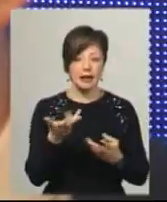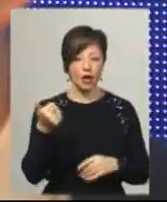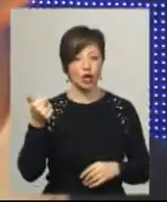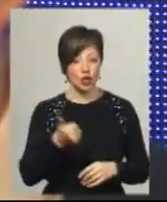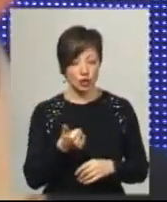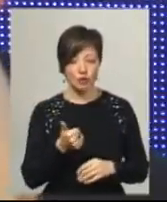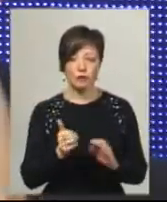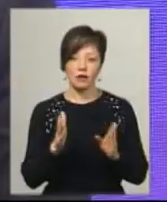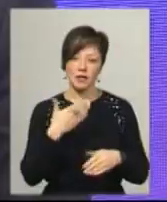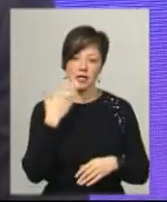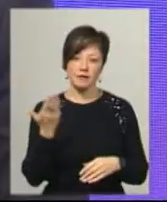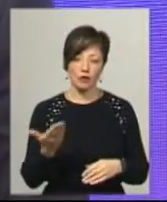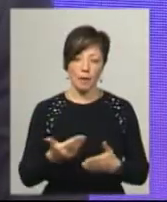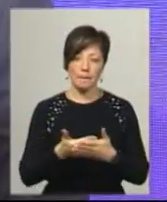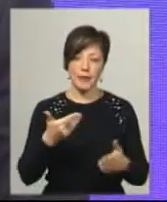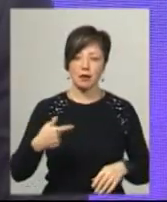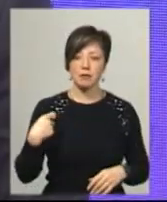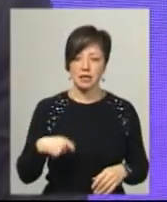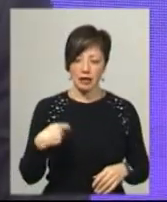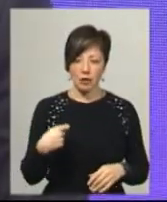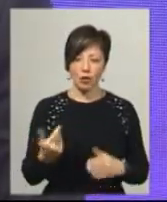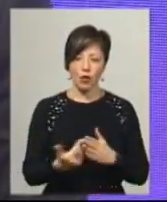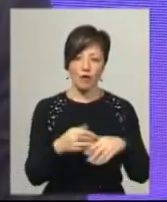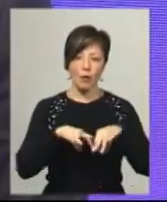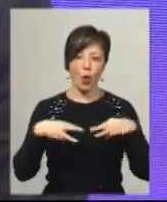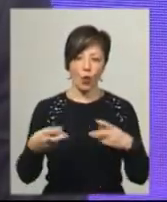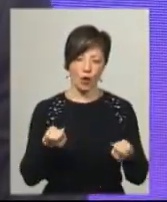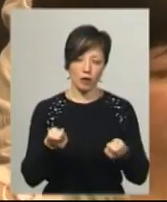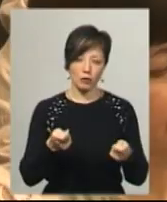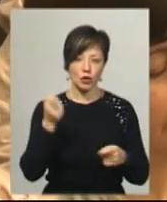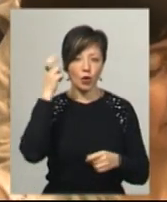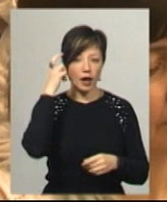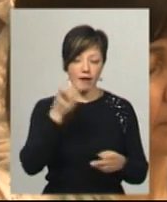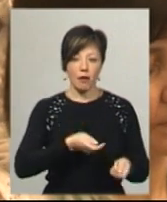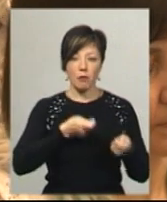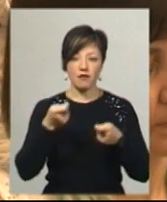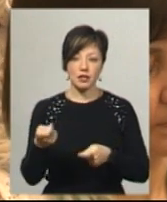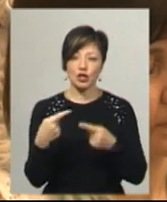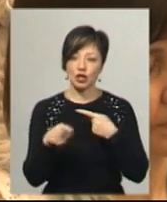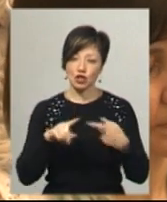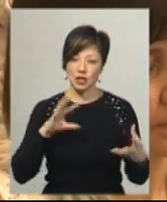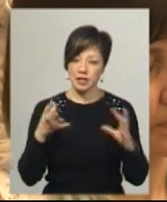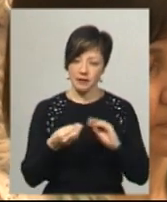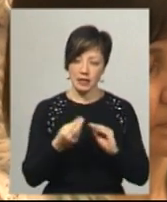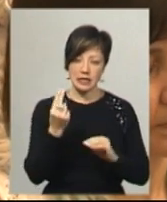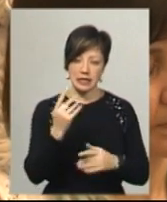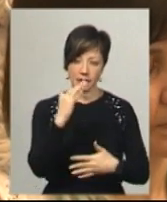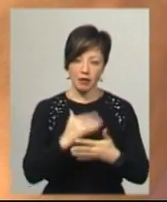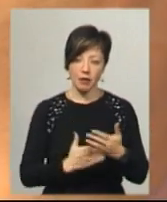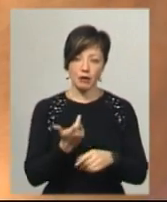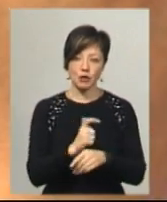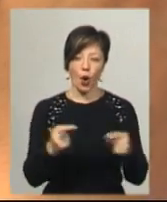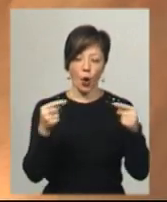Дмитро Габінет, він звітуватиме перед президентом та уже новим урядом. Каже, до Києва повезе трохи інший звіт з цифрами та більш